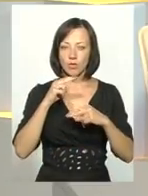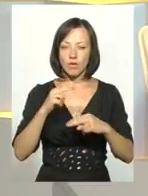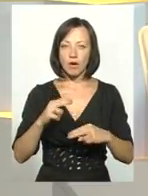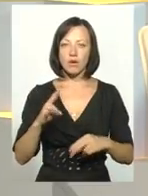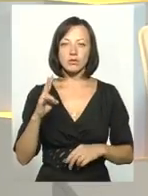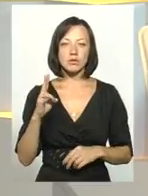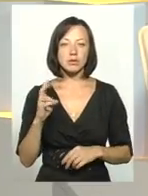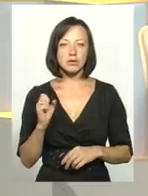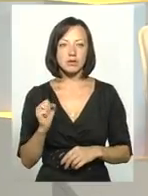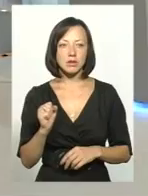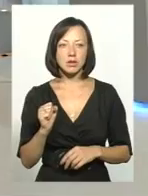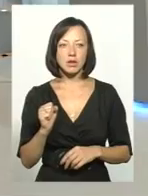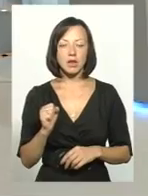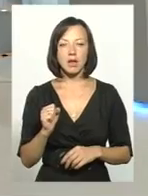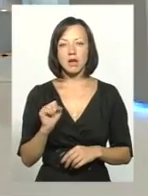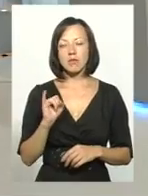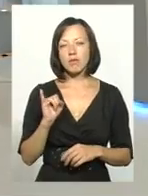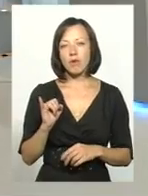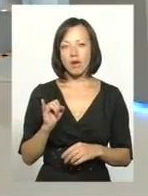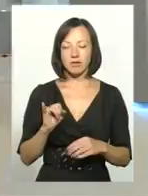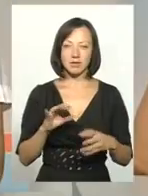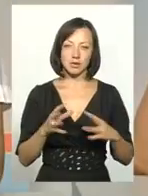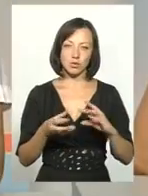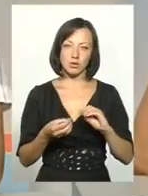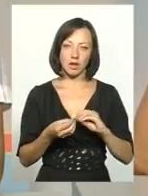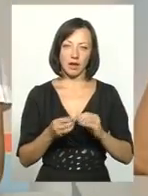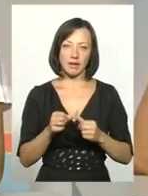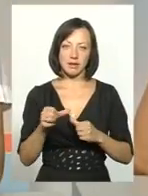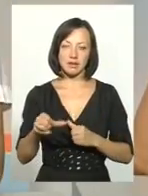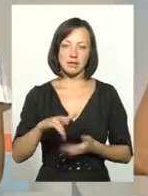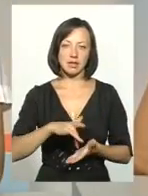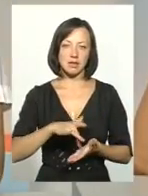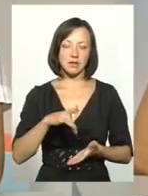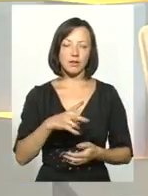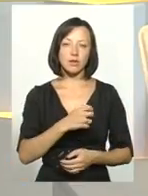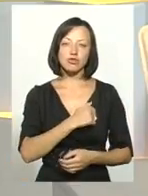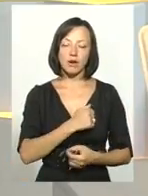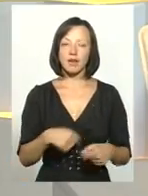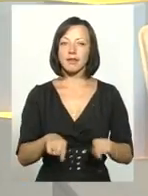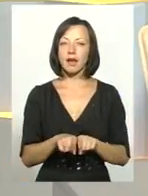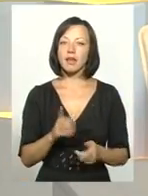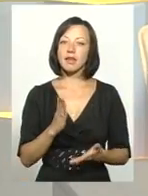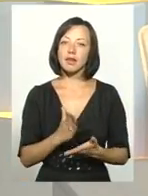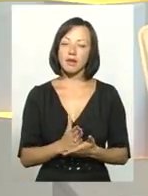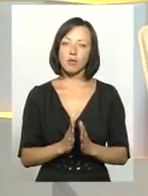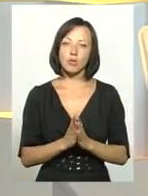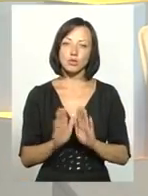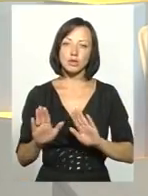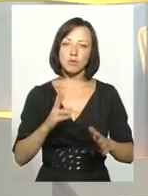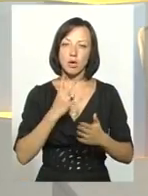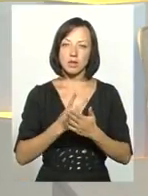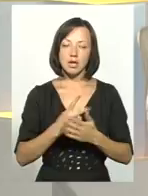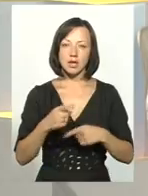погляди і на побічні ефекти децентралізації. На жаль, і такі є. Прошу режисера